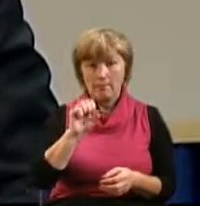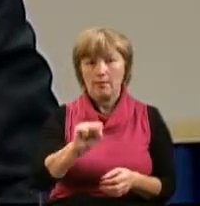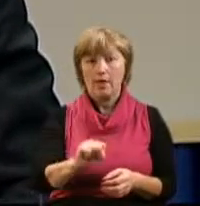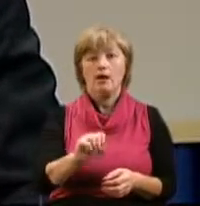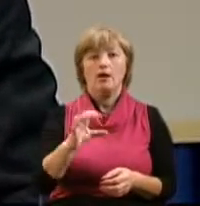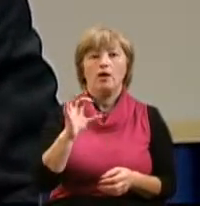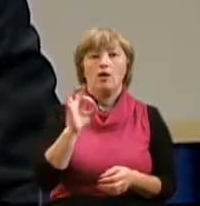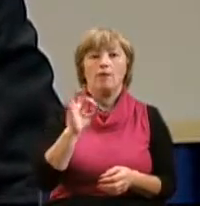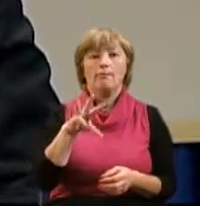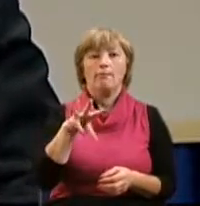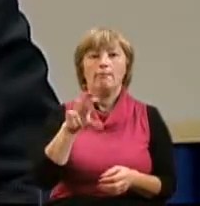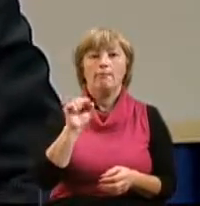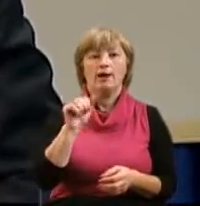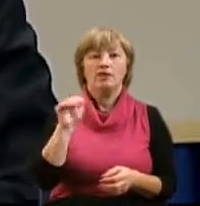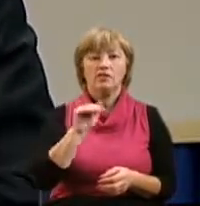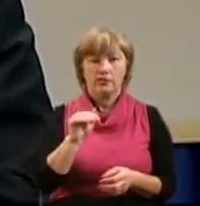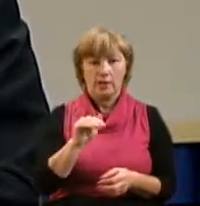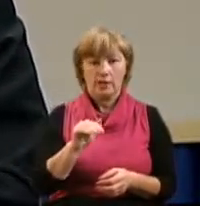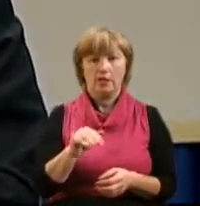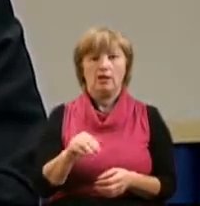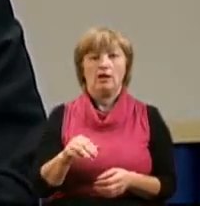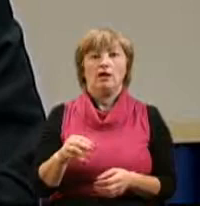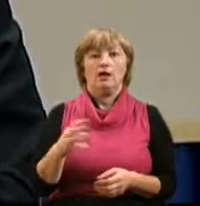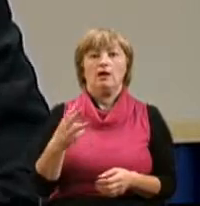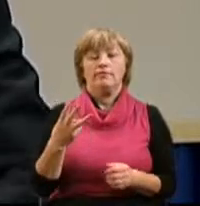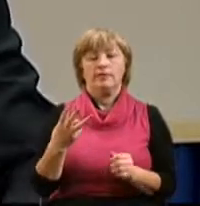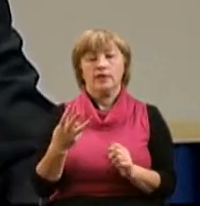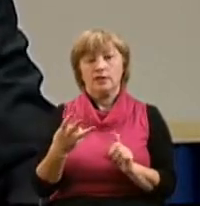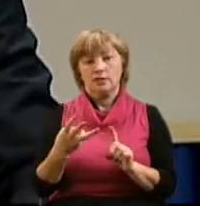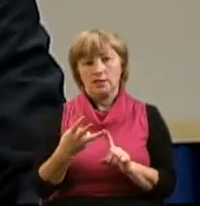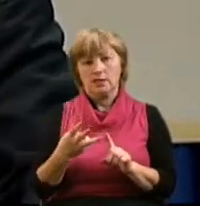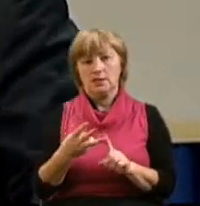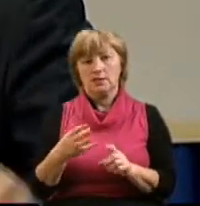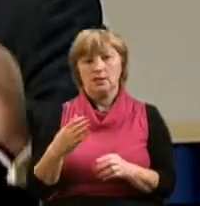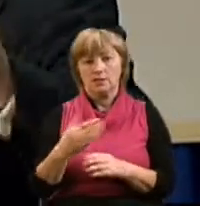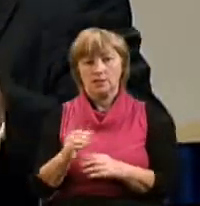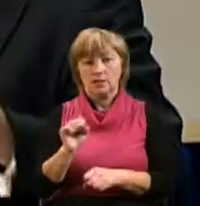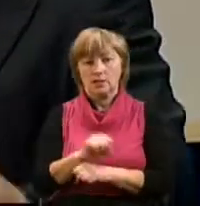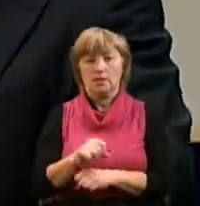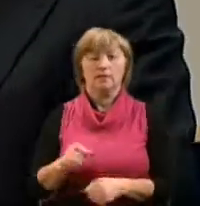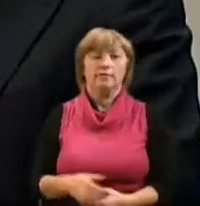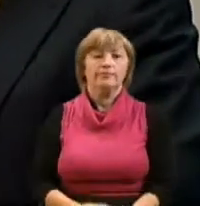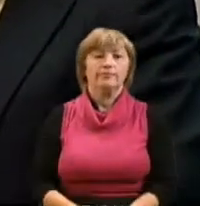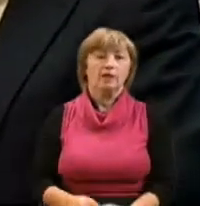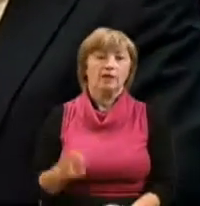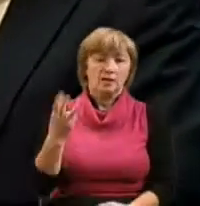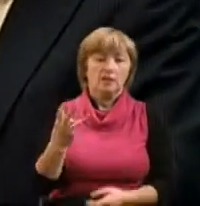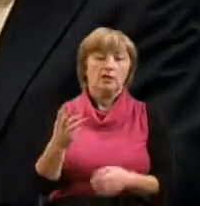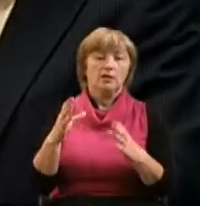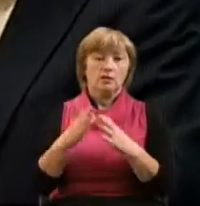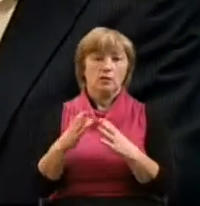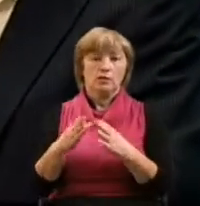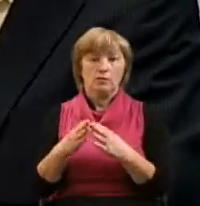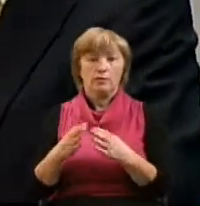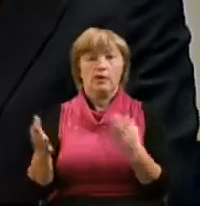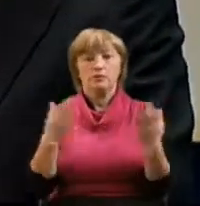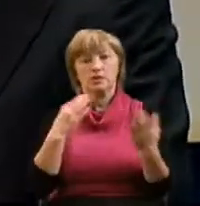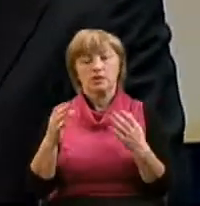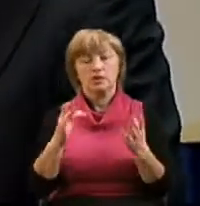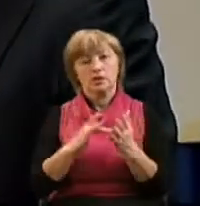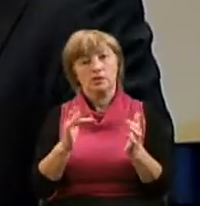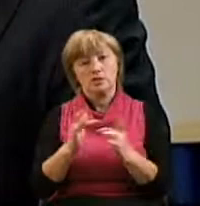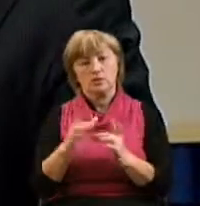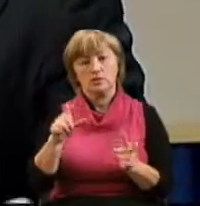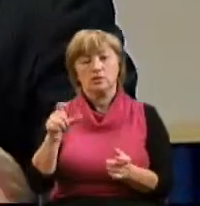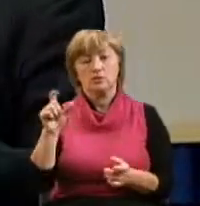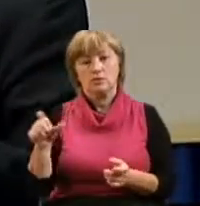Симон, Зилот и Иуда и Скариот. И мы видим, что вот эти три группы и общение Иисуса с этими